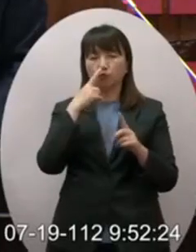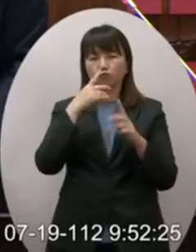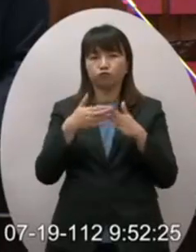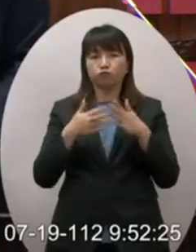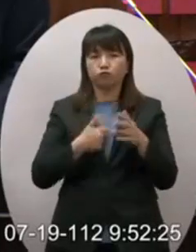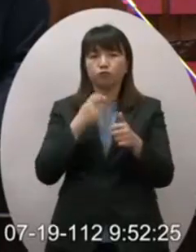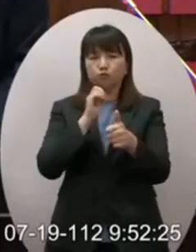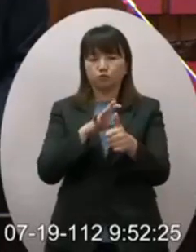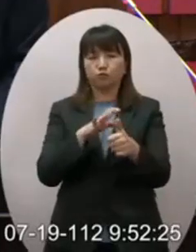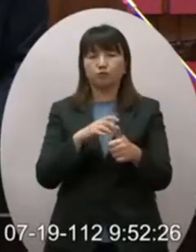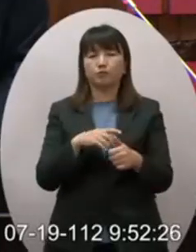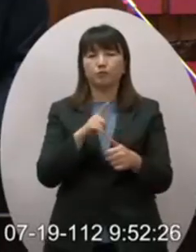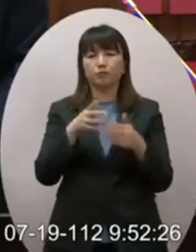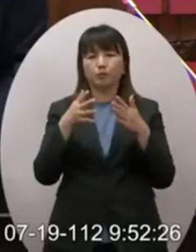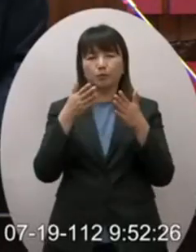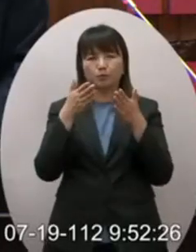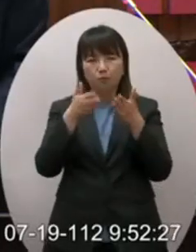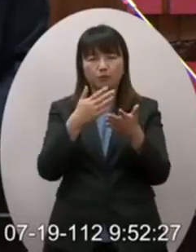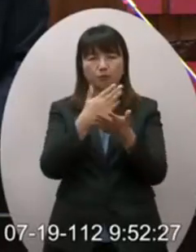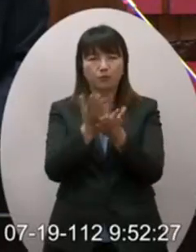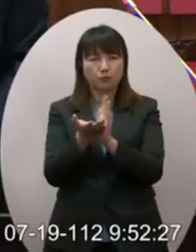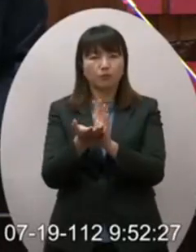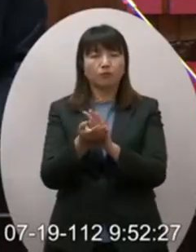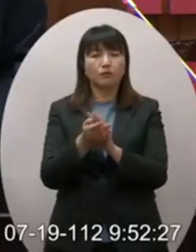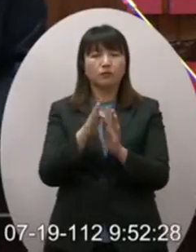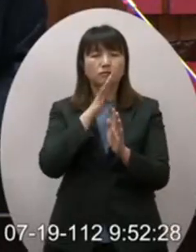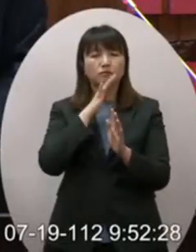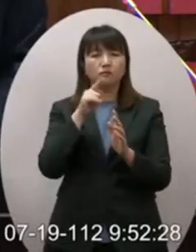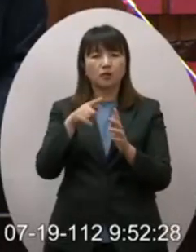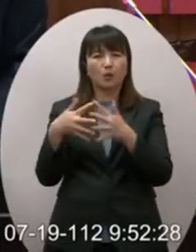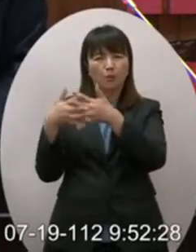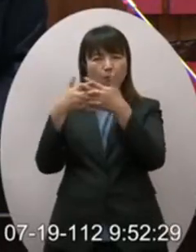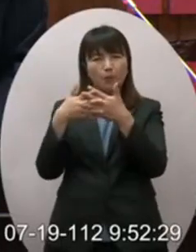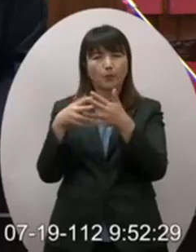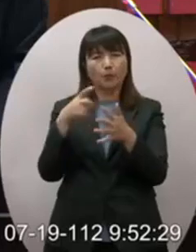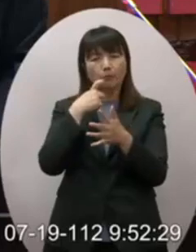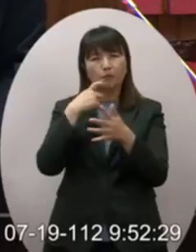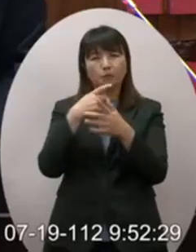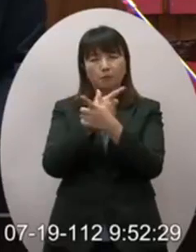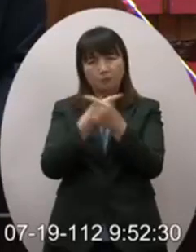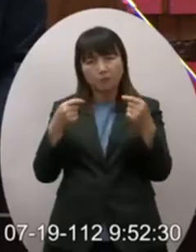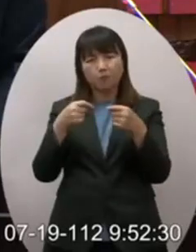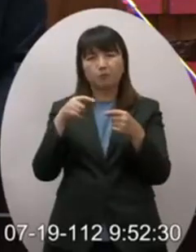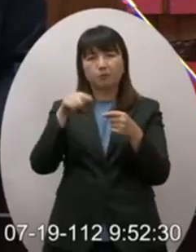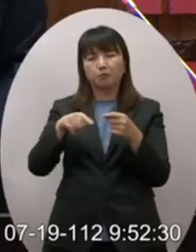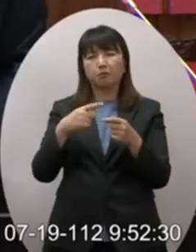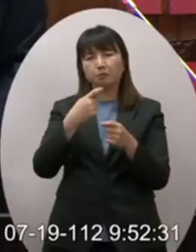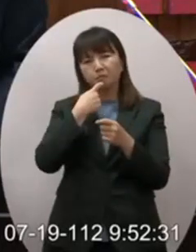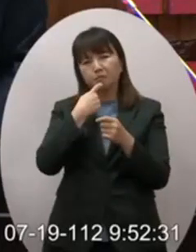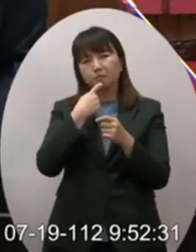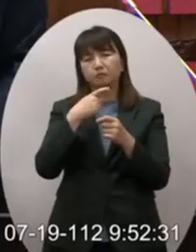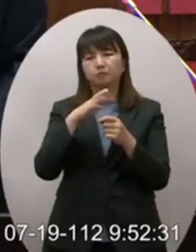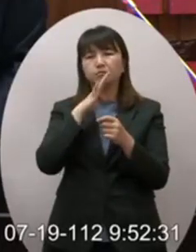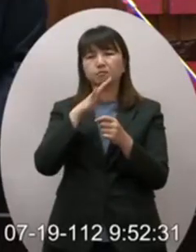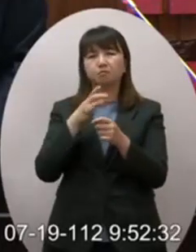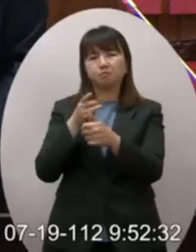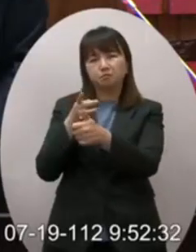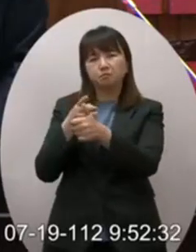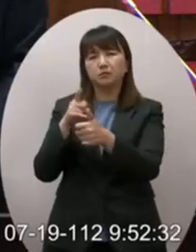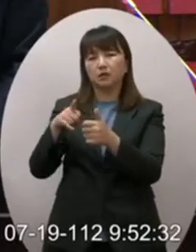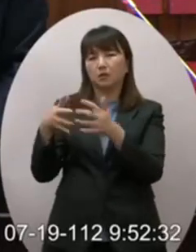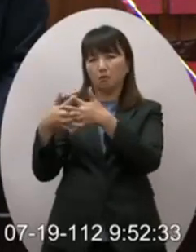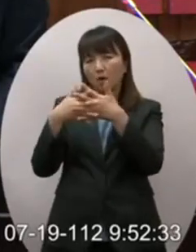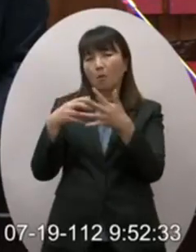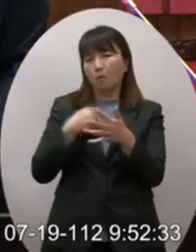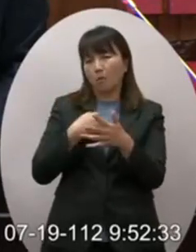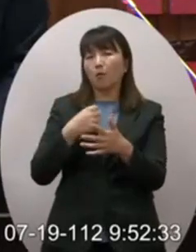這邊要跟你講不要對任何question美國的事情都講用以美論這種方法來打人家人家